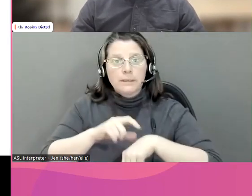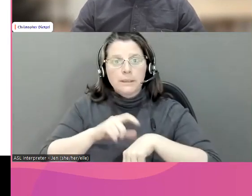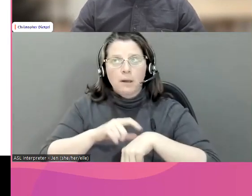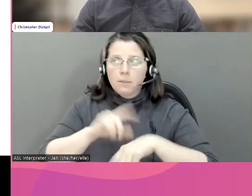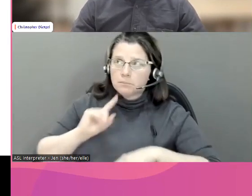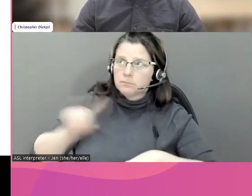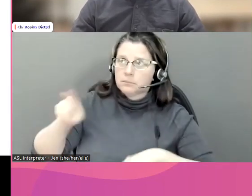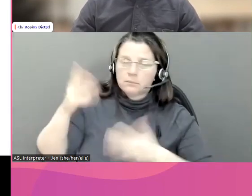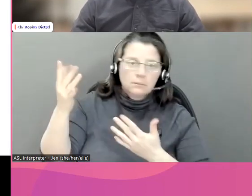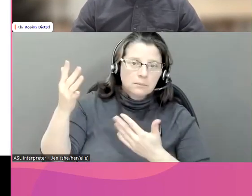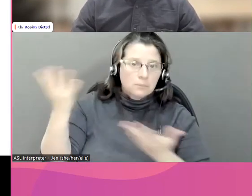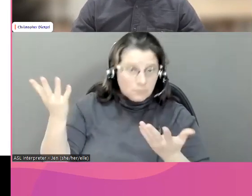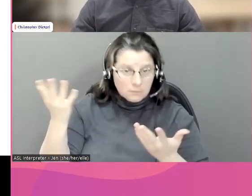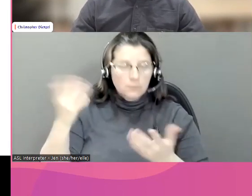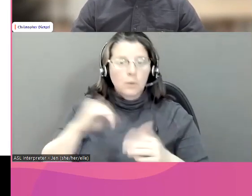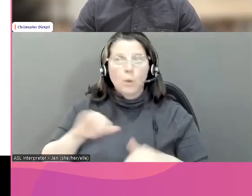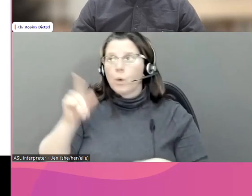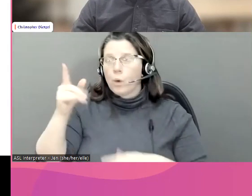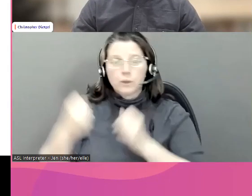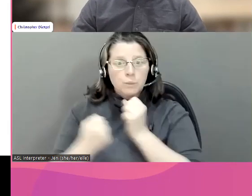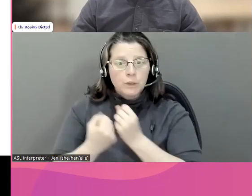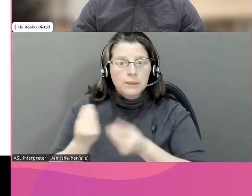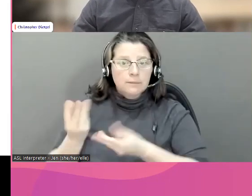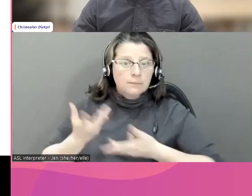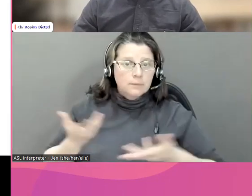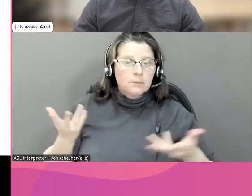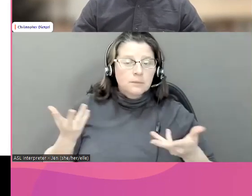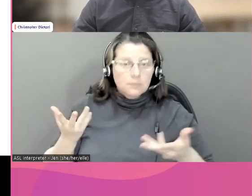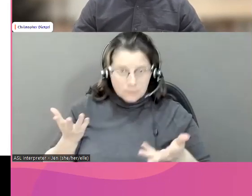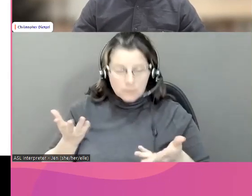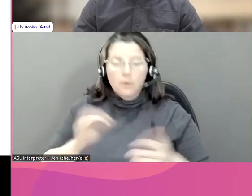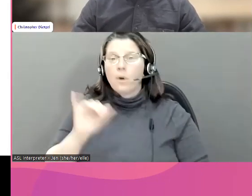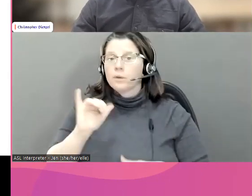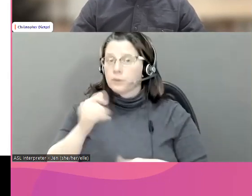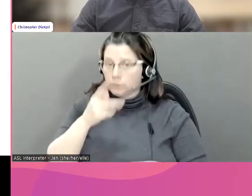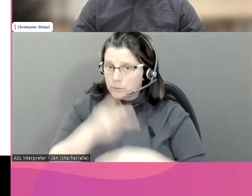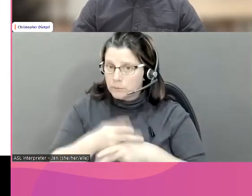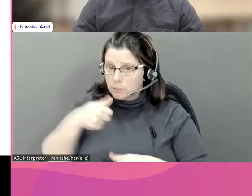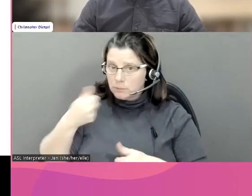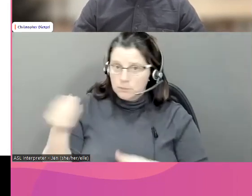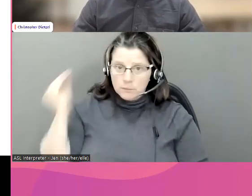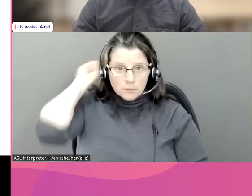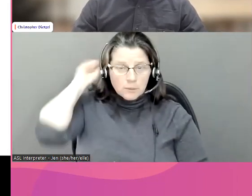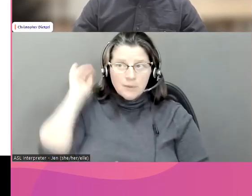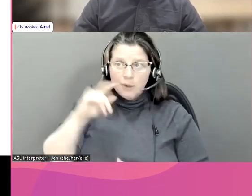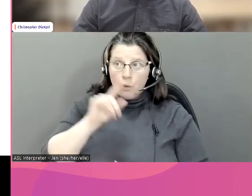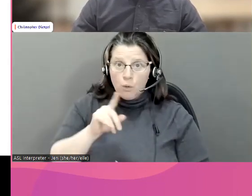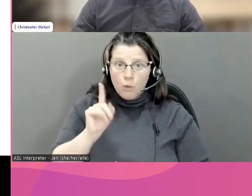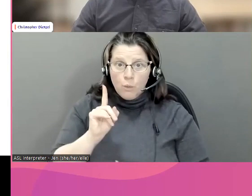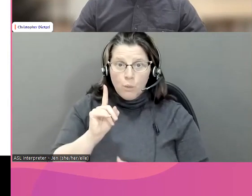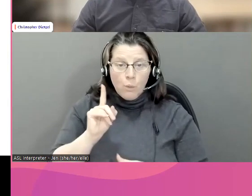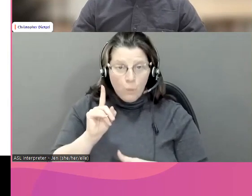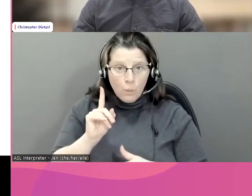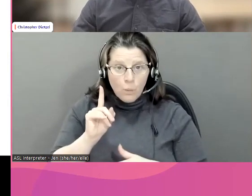aussi compter quelle rapidité ils répondront? Et ainsi de suite. Nous devons aussi garder à'appris que ce genre de